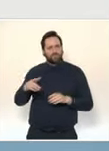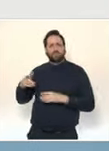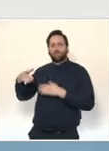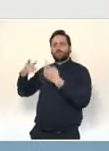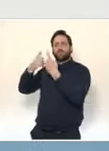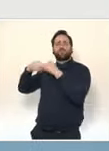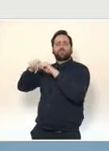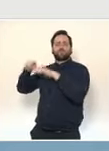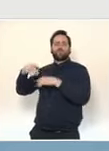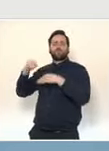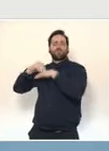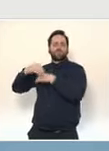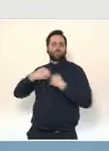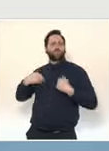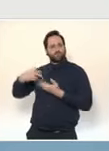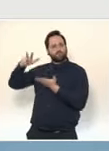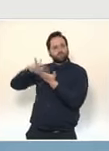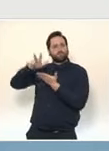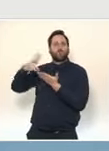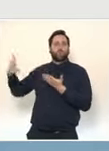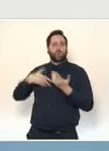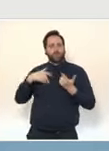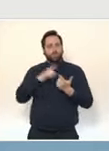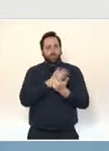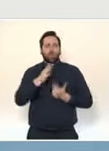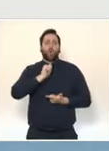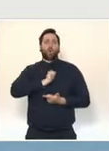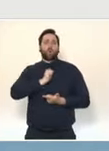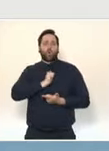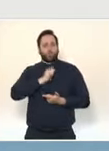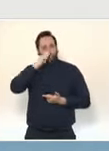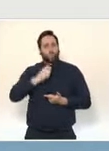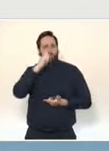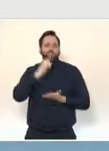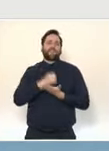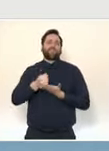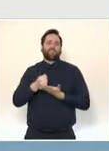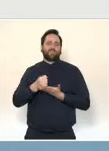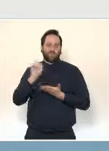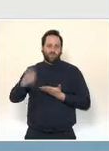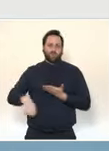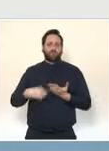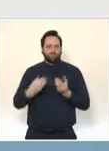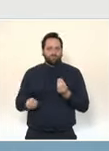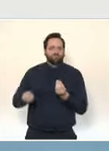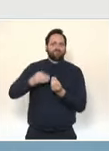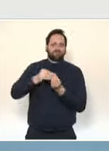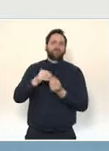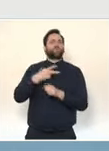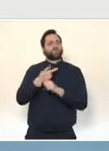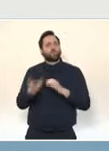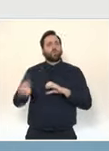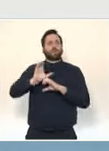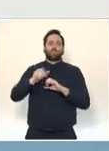dépistage. C'est un outil qui va être utile, qui complète notre arsenal existant, mais qui ne va pas remplacer les tests